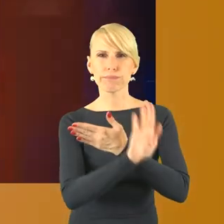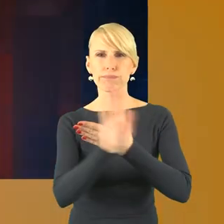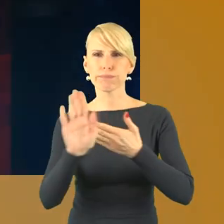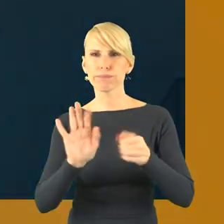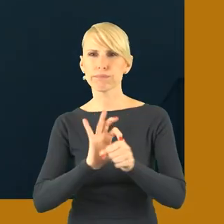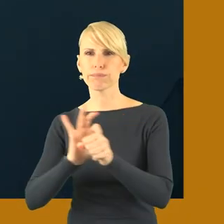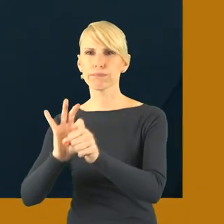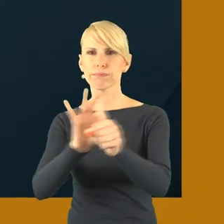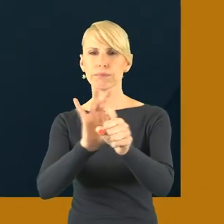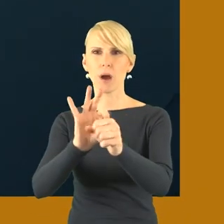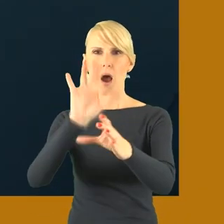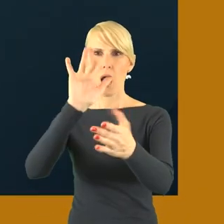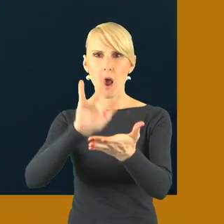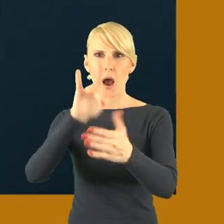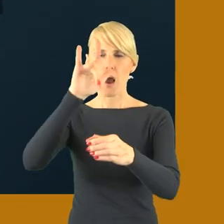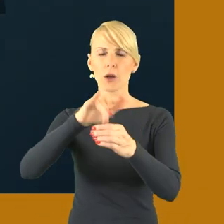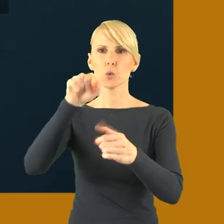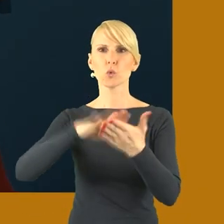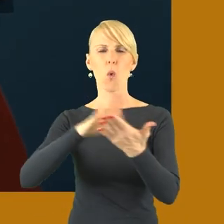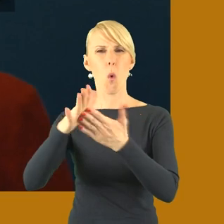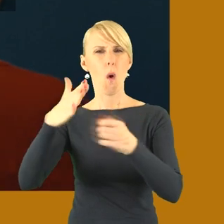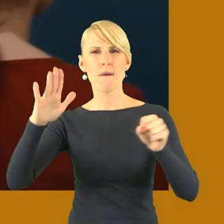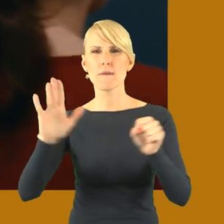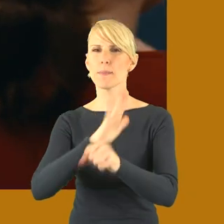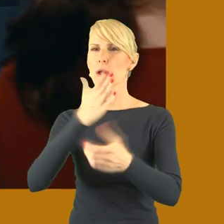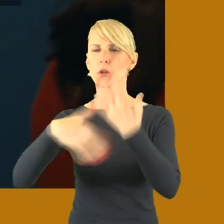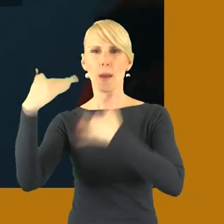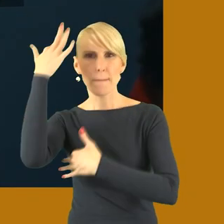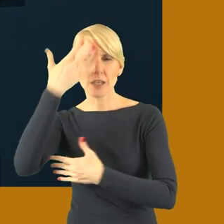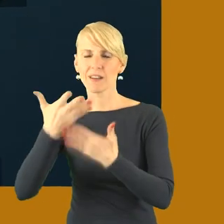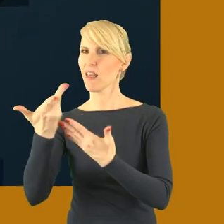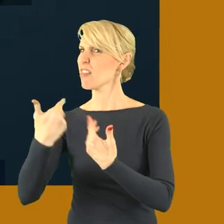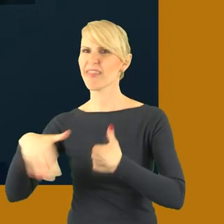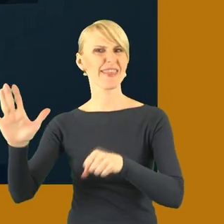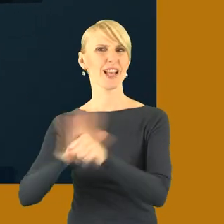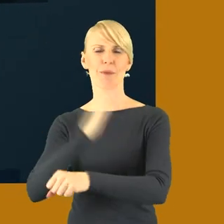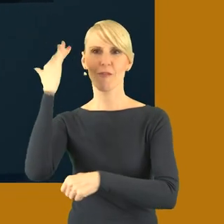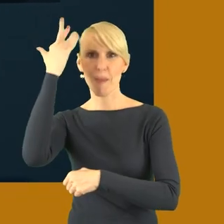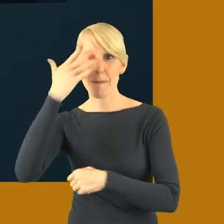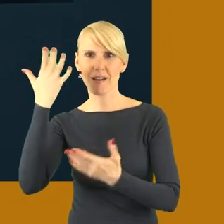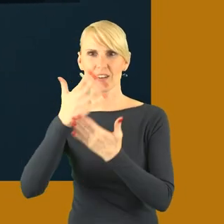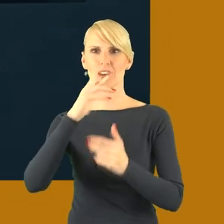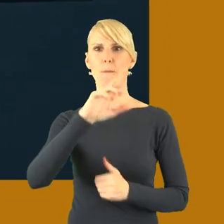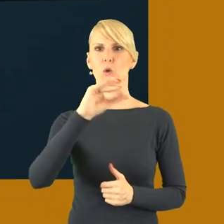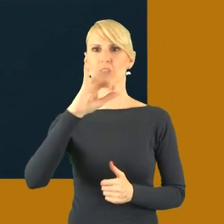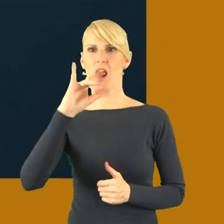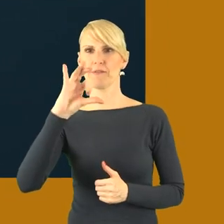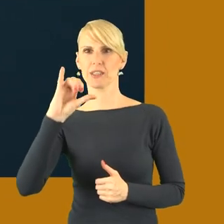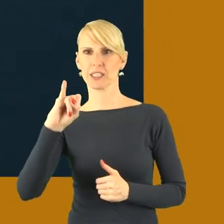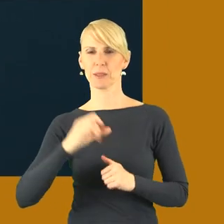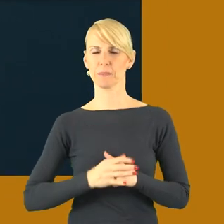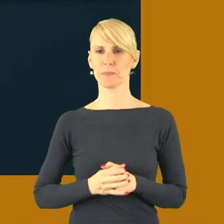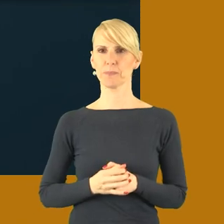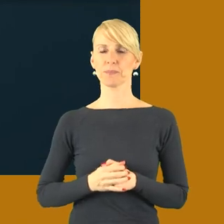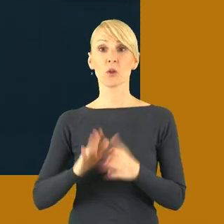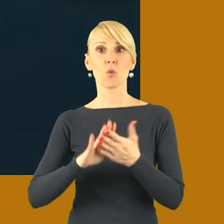Wchodząc w głąb wystawy dochodzimy do sekcji prezentującej spełnione i niespełnione marzenia Romana